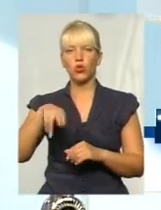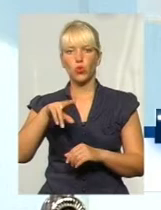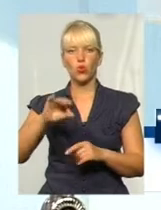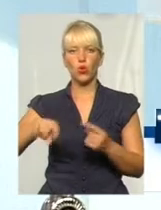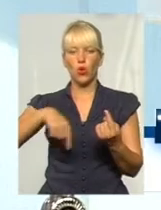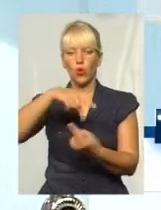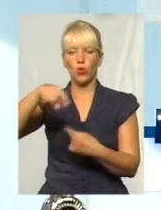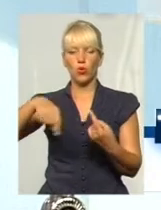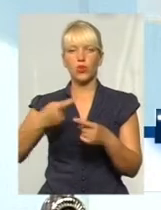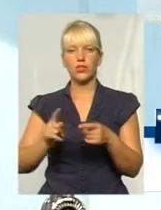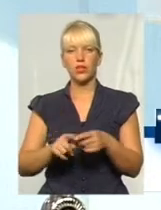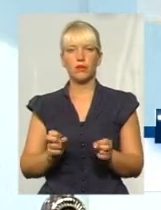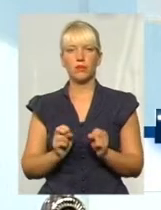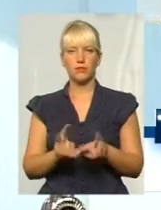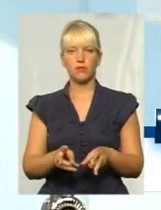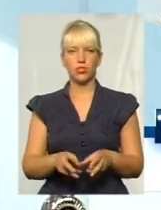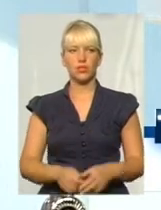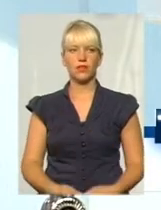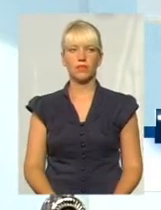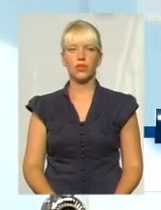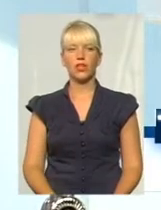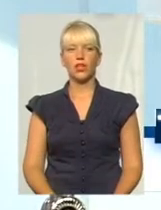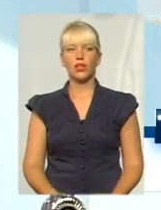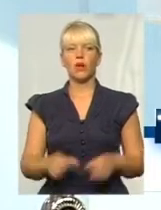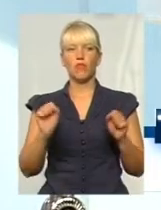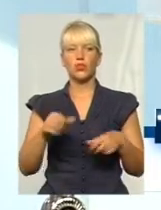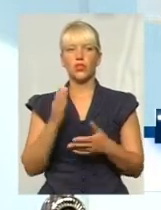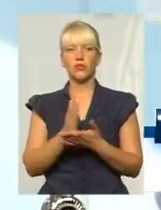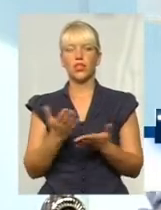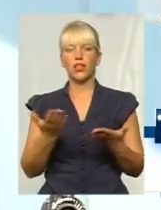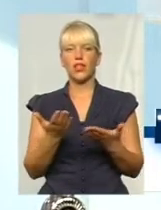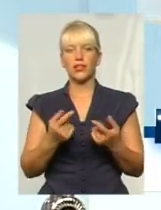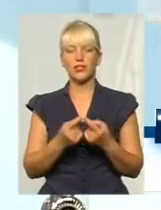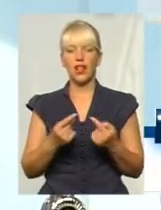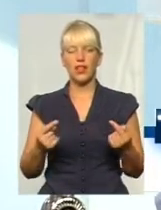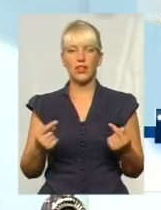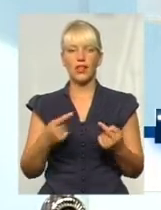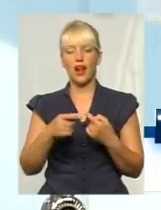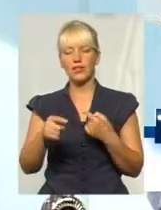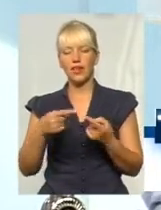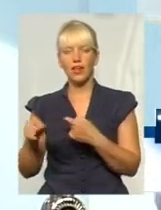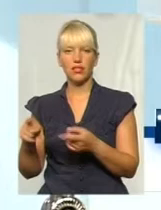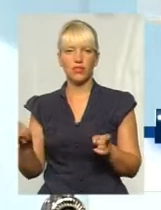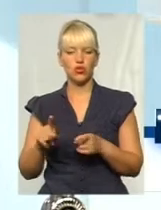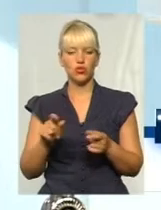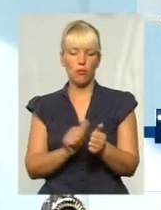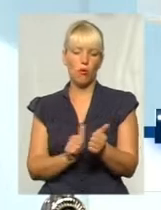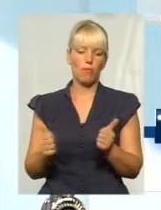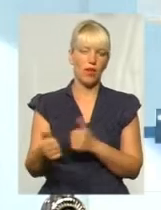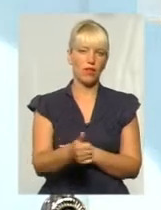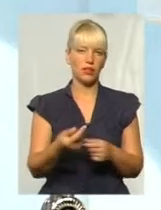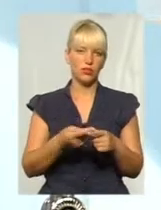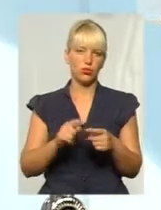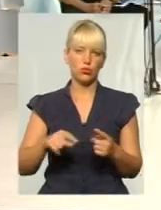мене дуже небезпечно є. Можливо, є якісь альтернативи, щоб обминати цю дорогу. Але я не завжди знаходжу такі